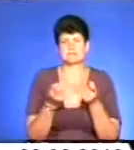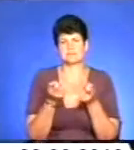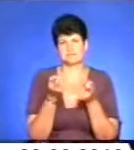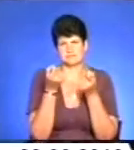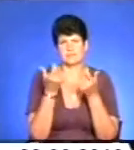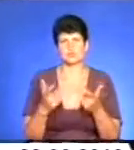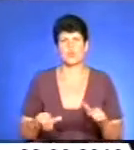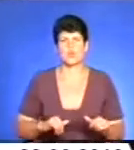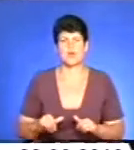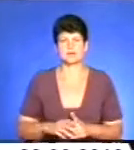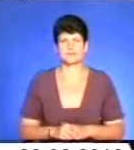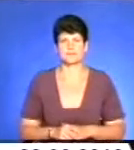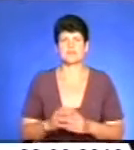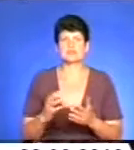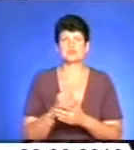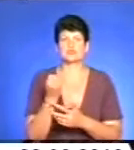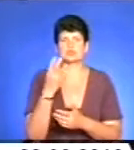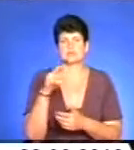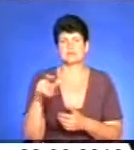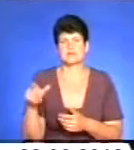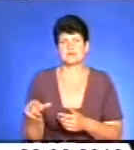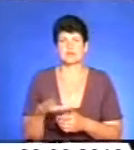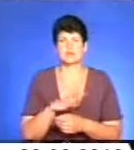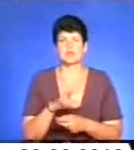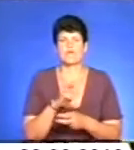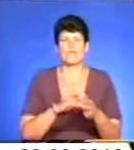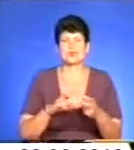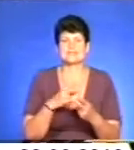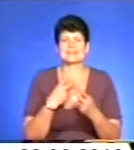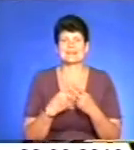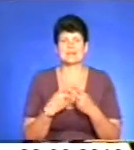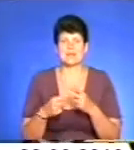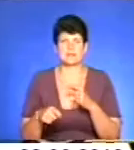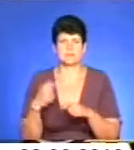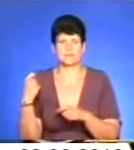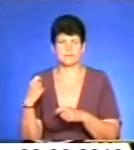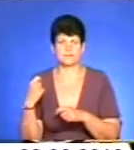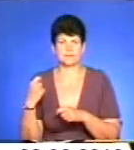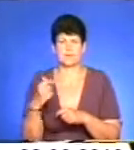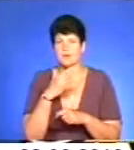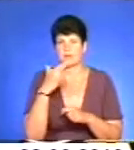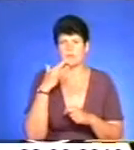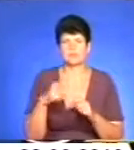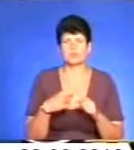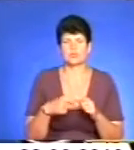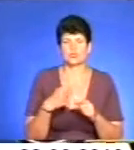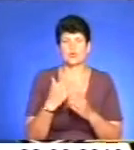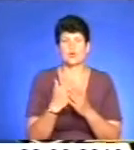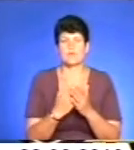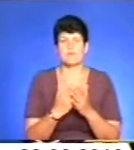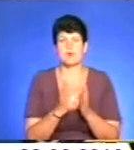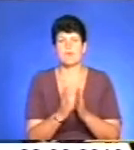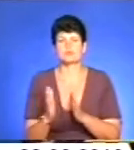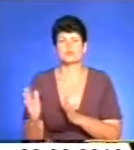знайдено нами 14 осіб, які перебували в розшуку за кримінальні злочини. Дуже багато є правопорушень по громадському порядку,